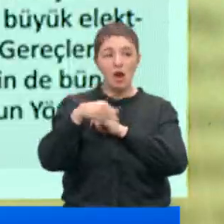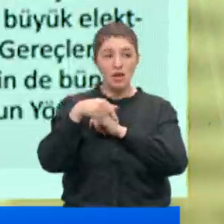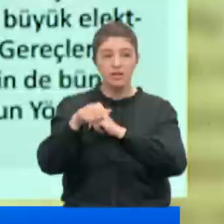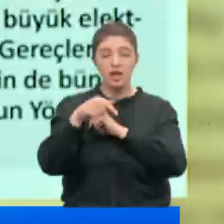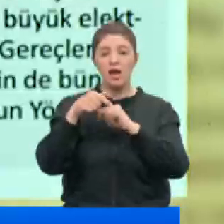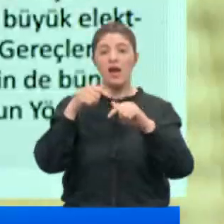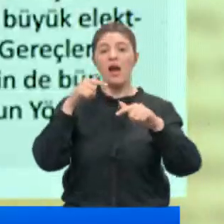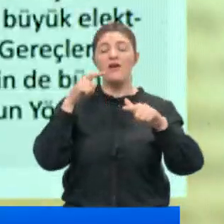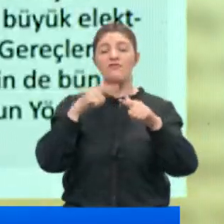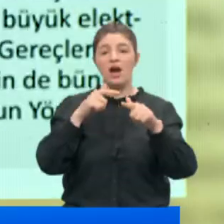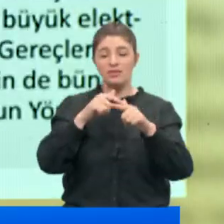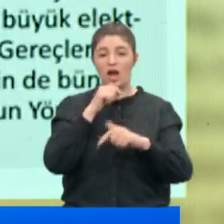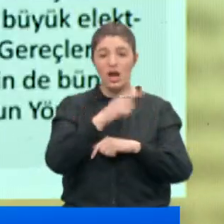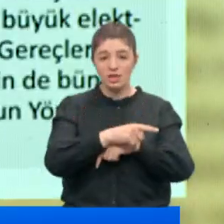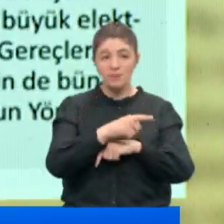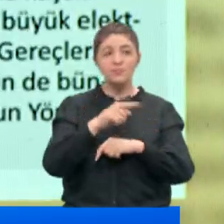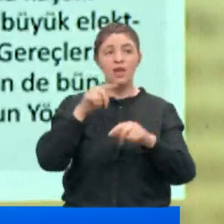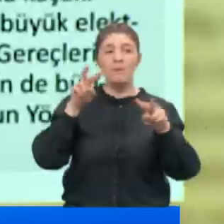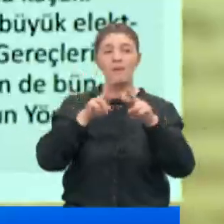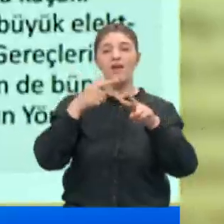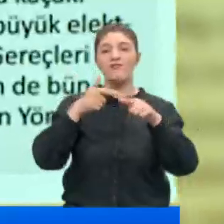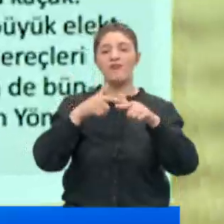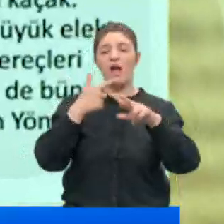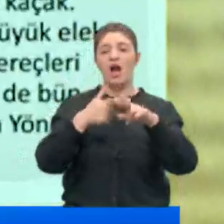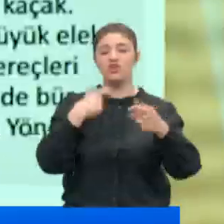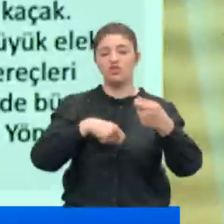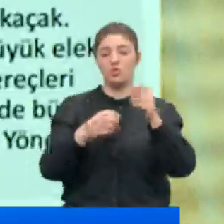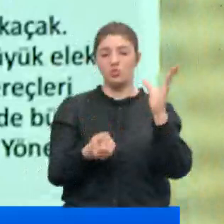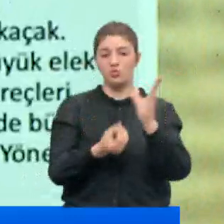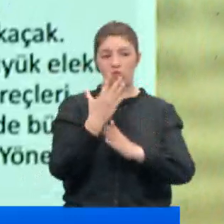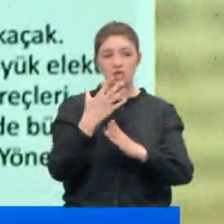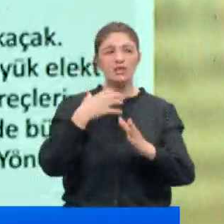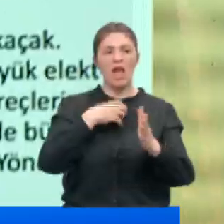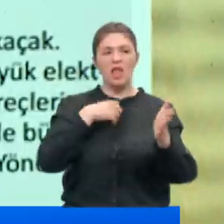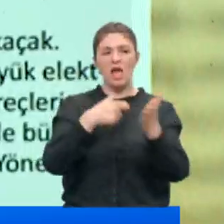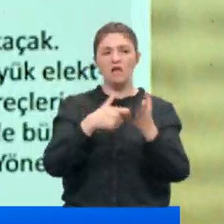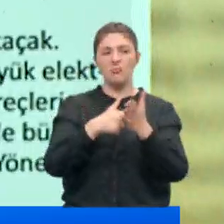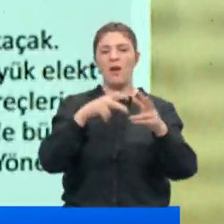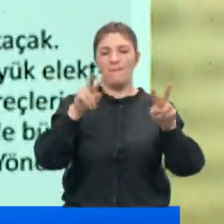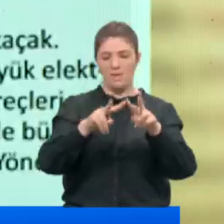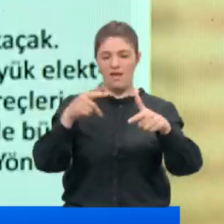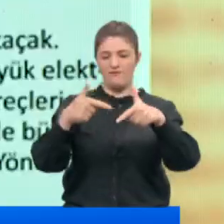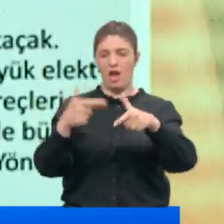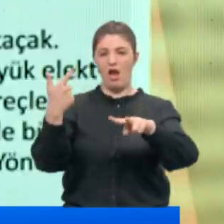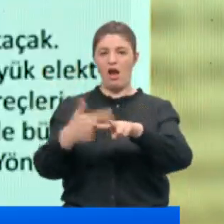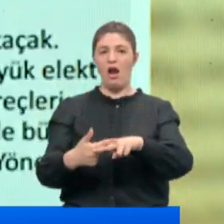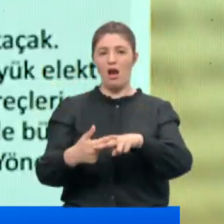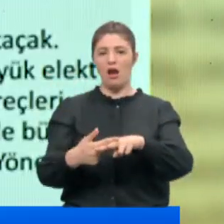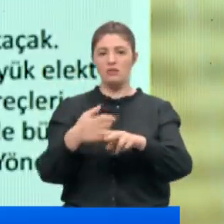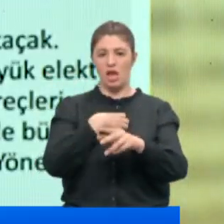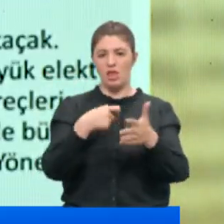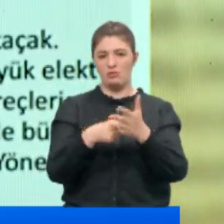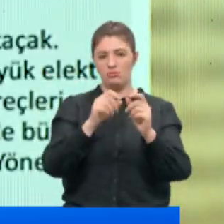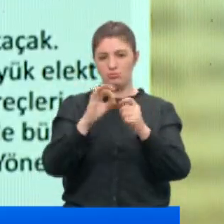Agül MFA şirketini kurdu. Adının baş harfleri bakın Mehmet Fatih Agül MFA.